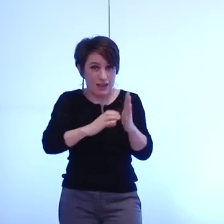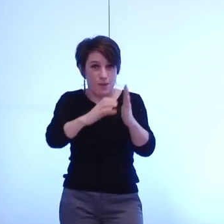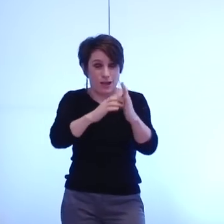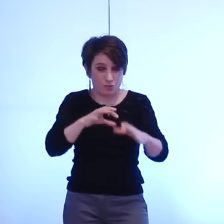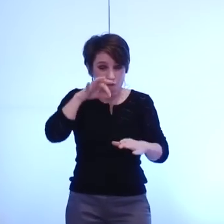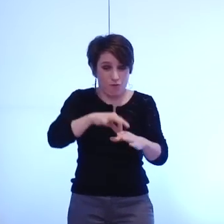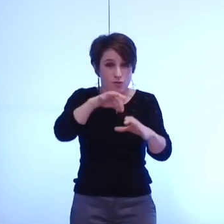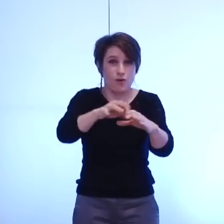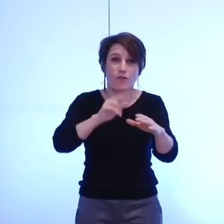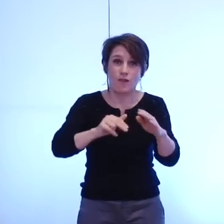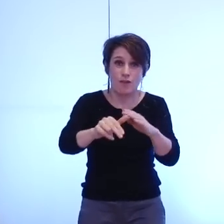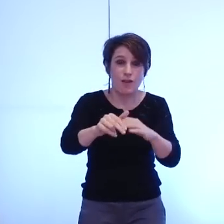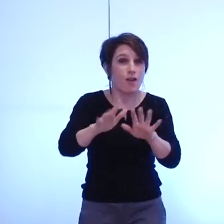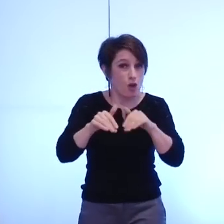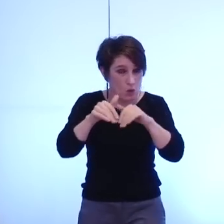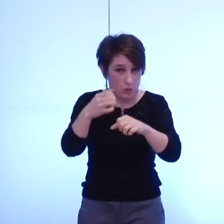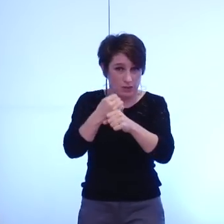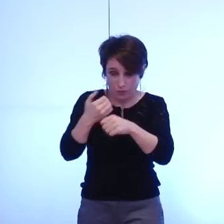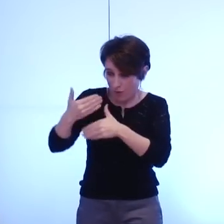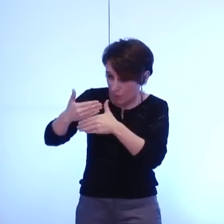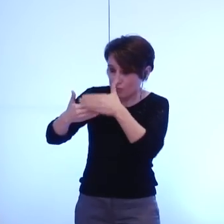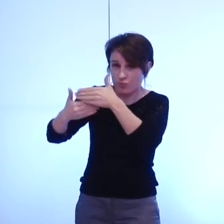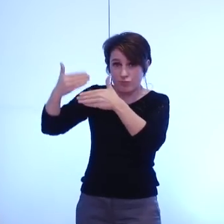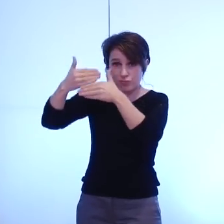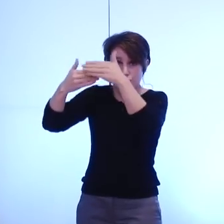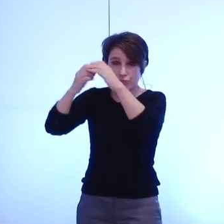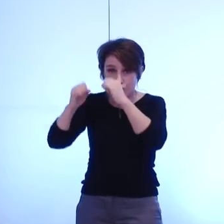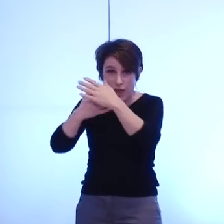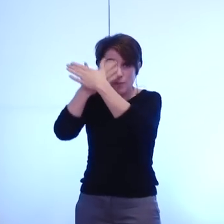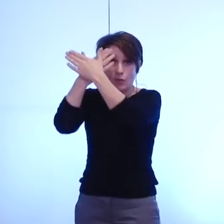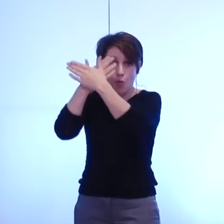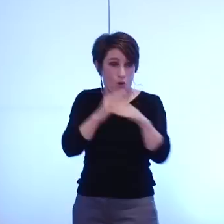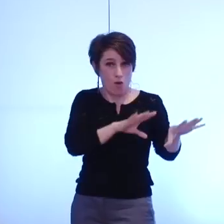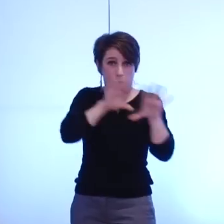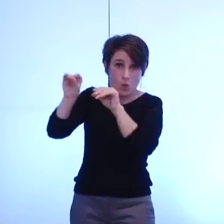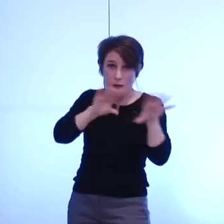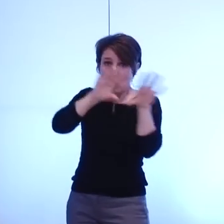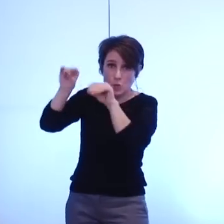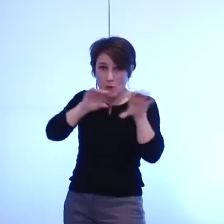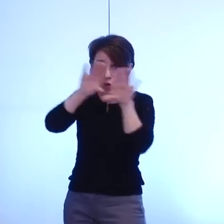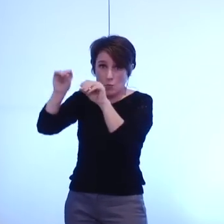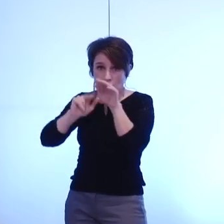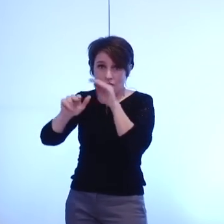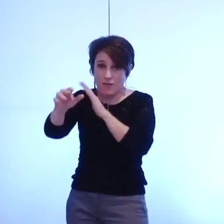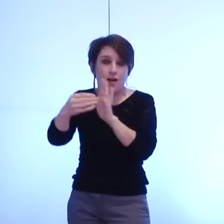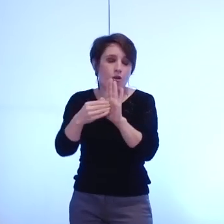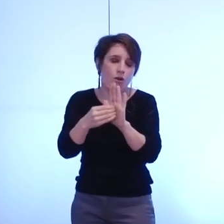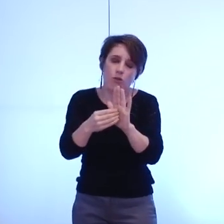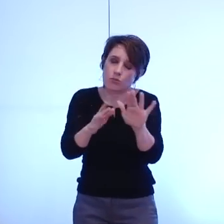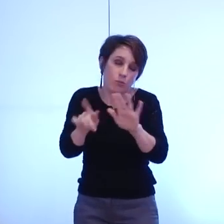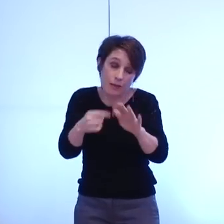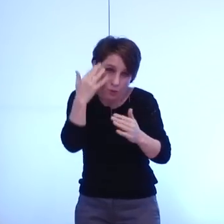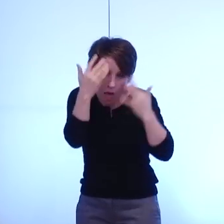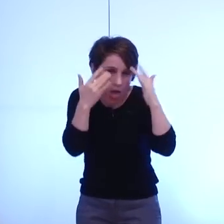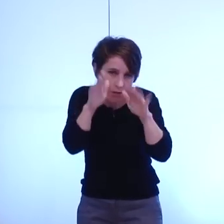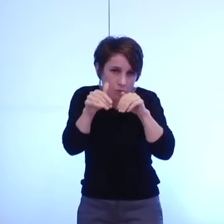va continuer d'être un moment qui n'est pas simple mais nous pouvons quand même signaler que jusqu'à présent